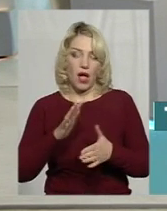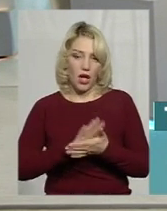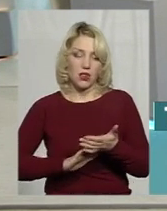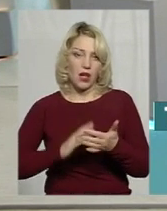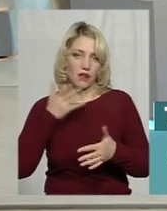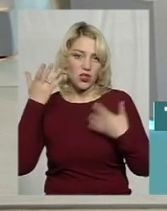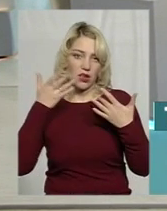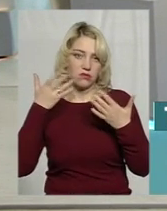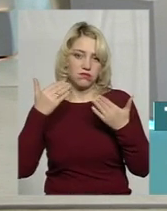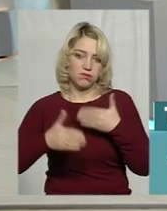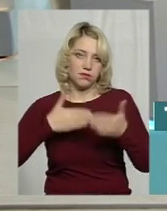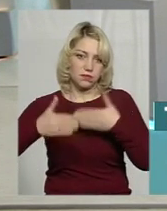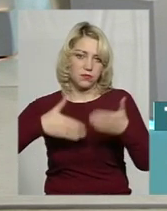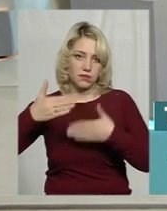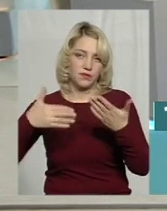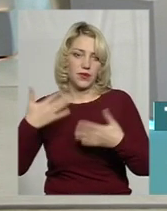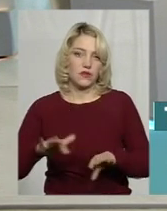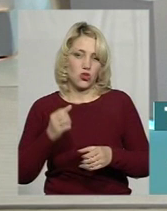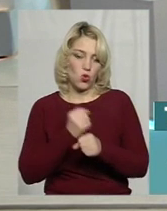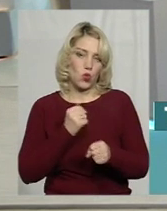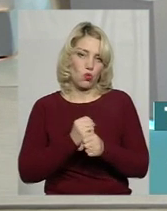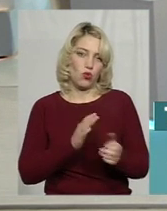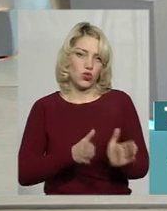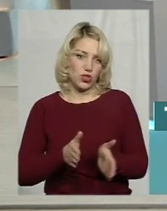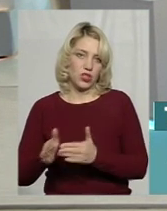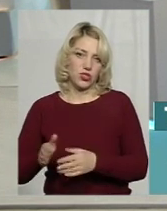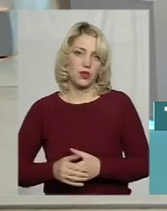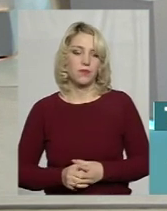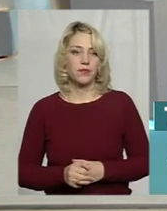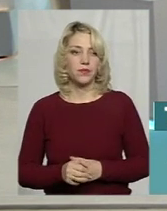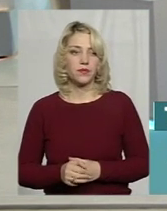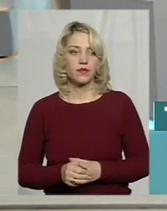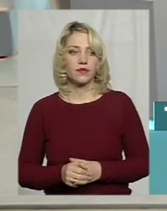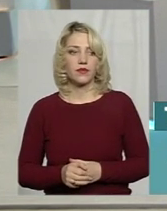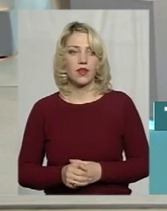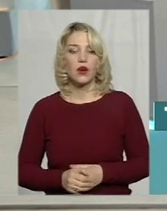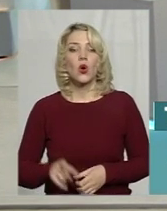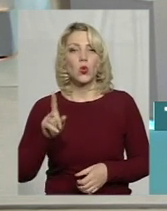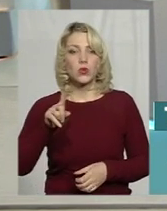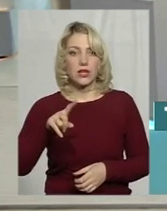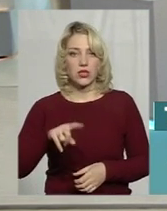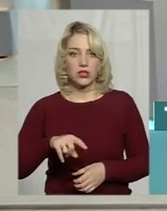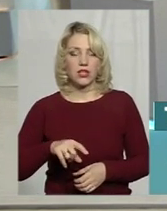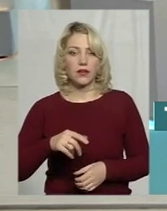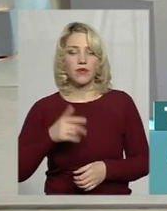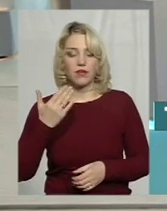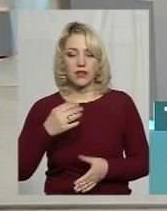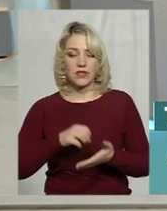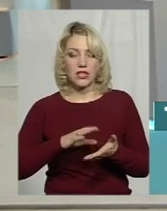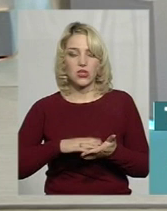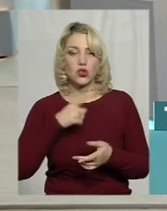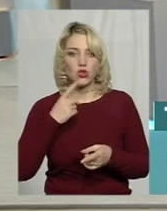вже пожвавилося, тобто воно вже вийшло на такий робочий режим. Усе ж таки, так, ви відзначили, що